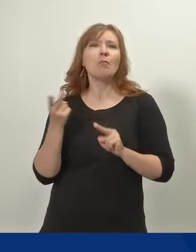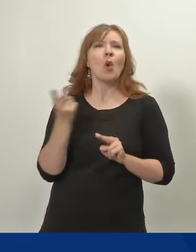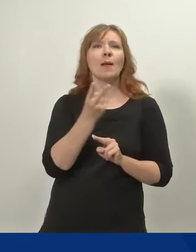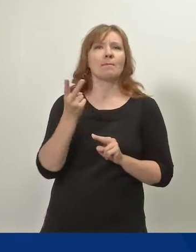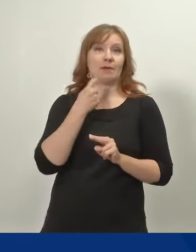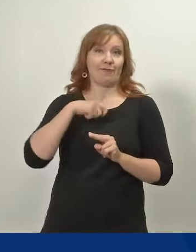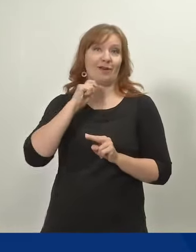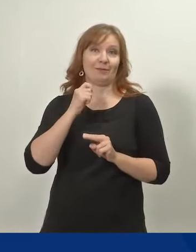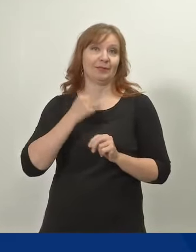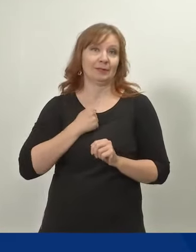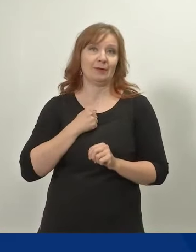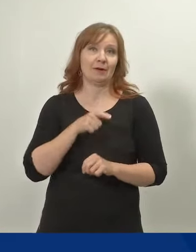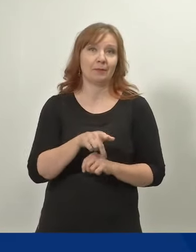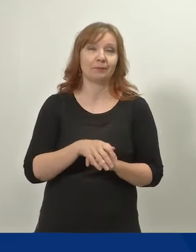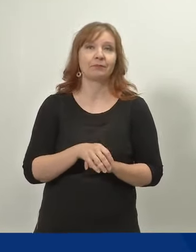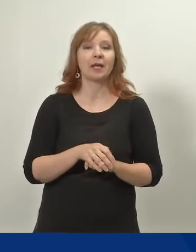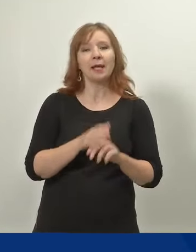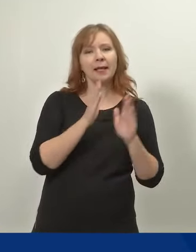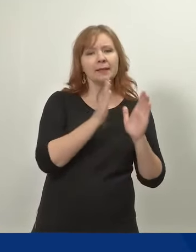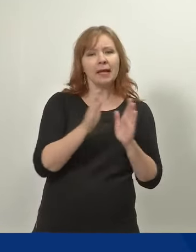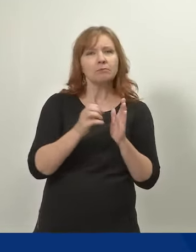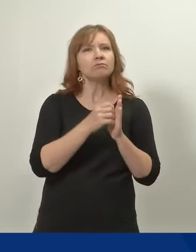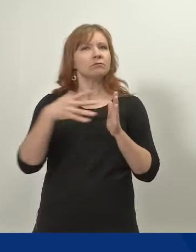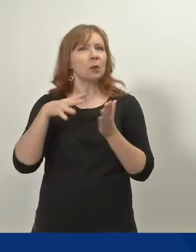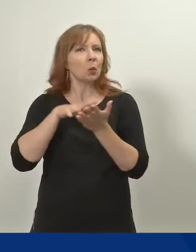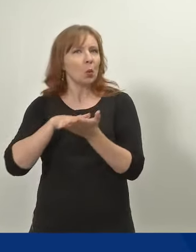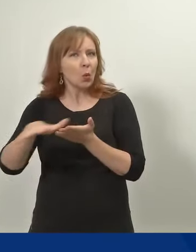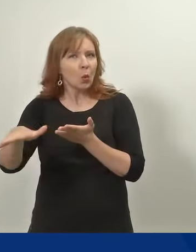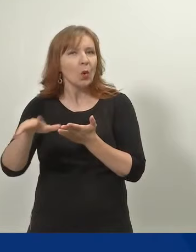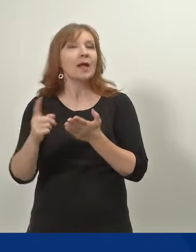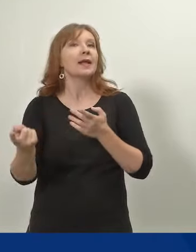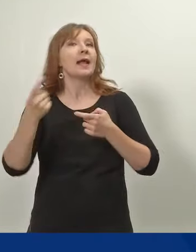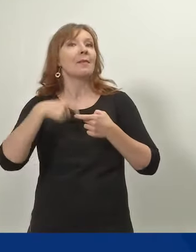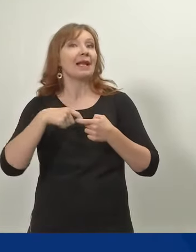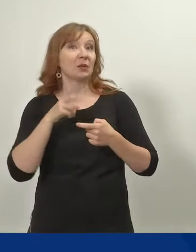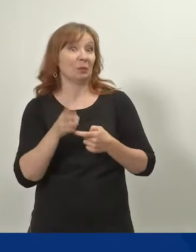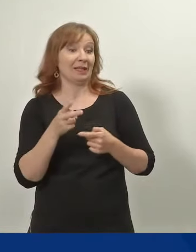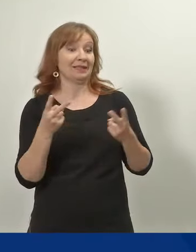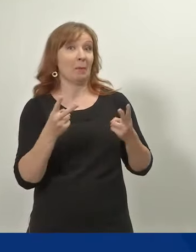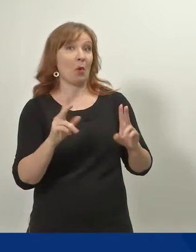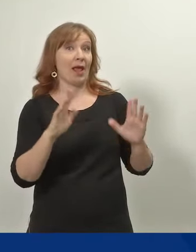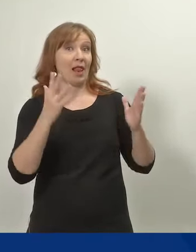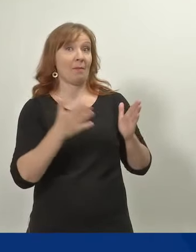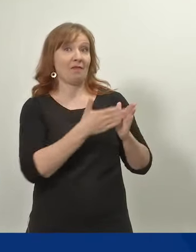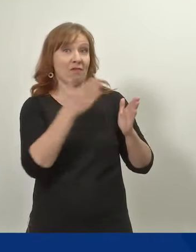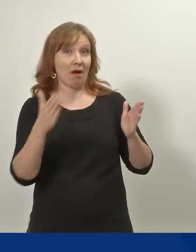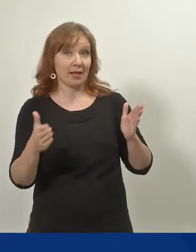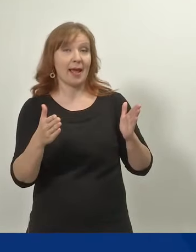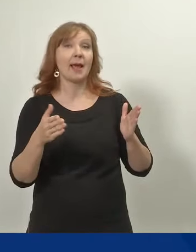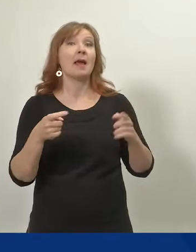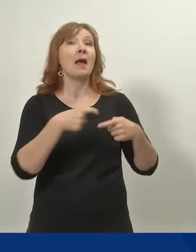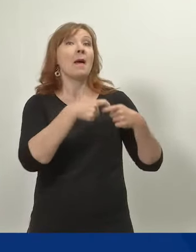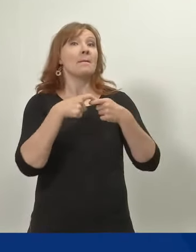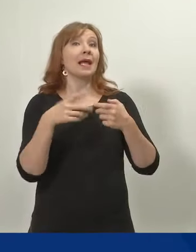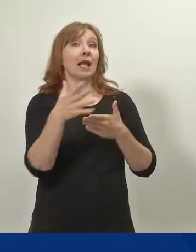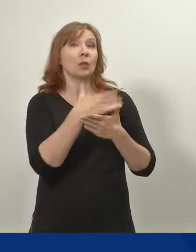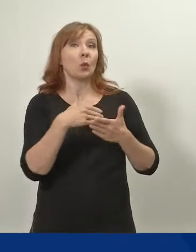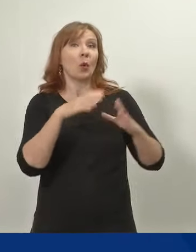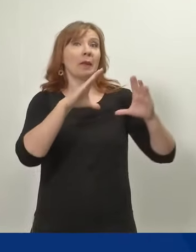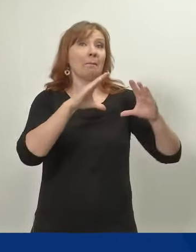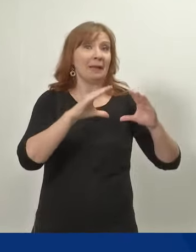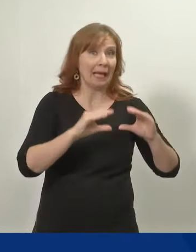Järjestelmästä aiheutuvat kustannukset liittyvät elämänvaiheeseen, jossa perheen tulot pienenevät ja